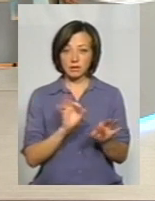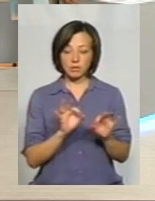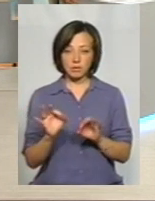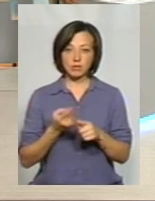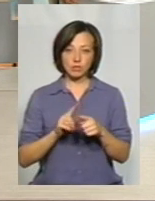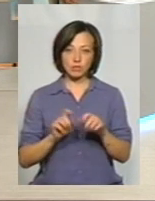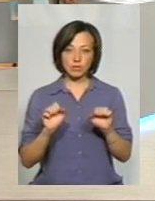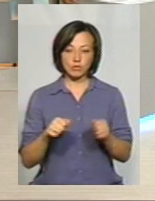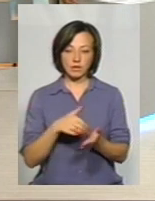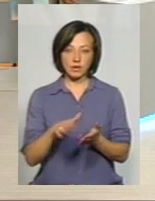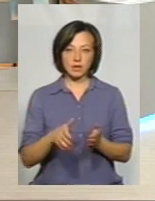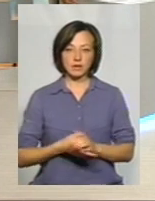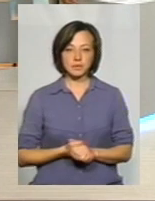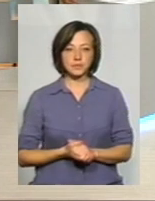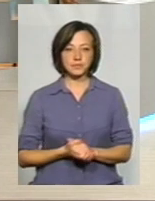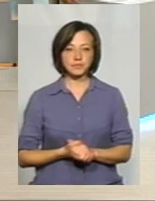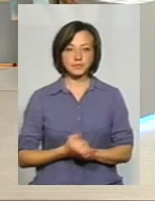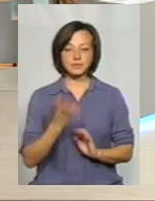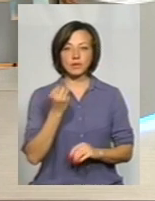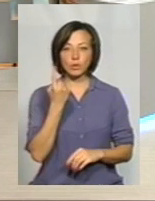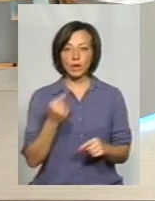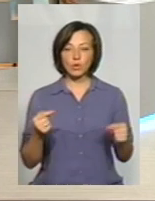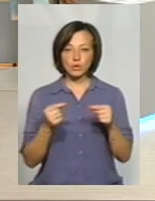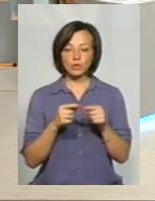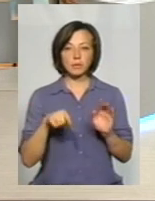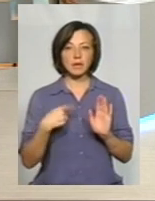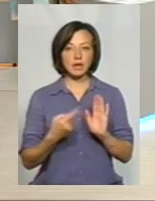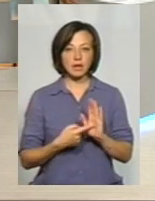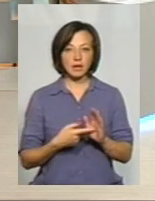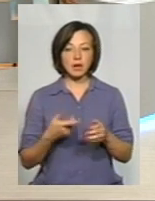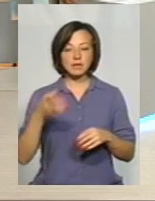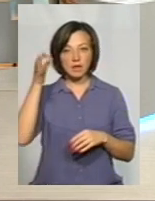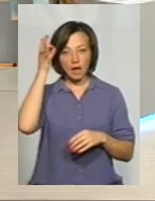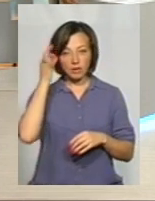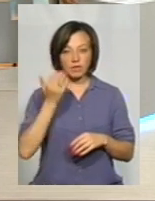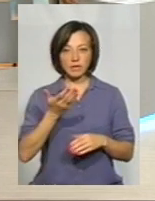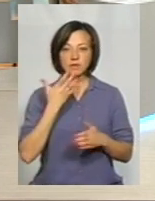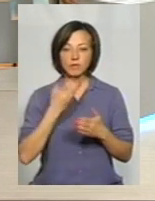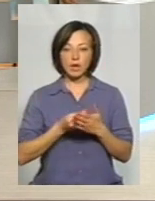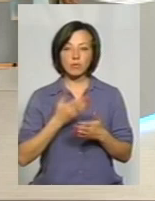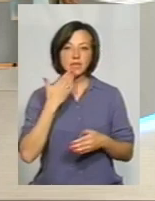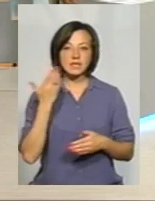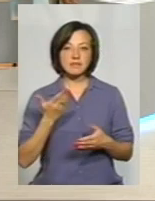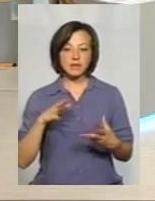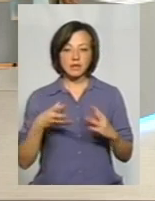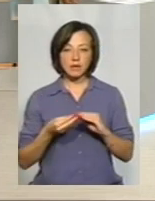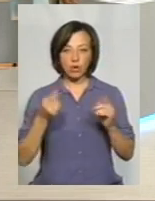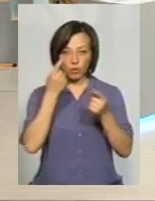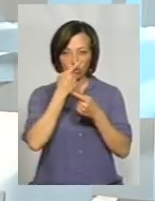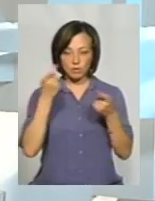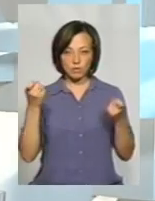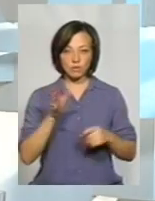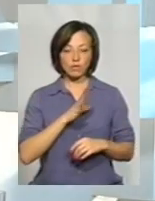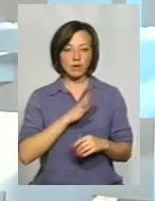етапі він може бути відхилений. Ще одне уточнююче питання. Ми вже про це згадували. Ви у своєму звіті озвучували